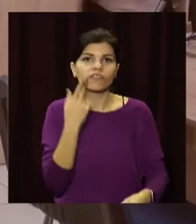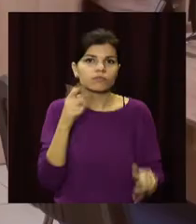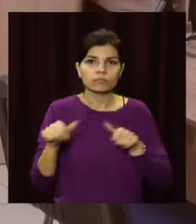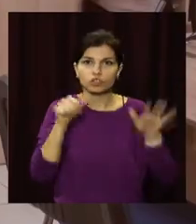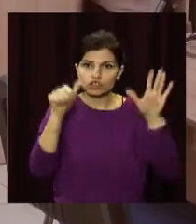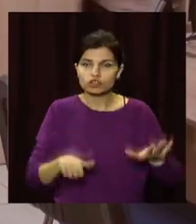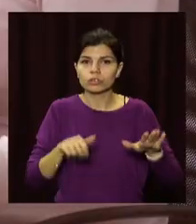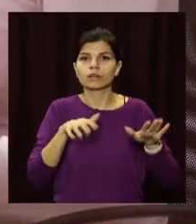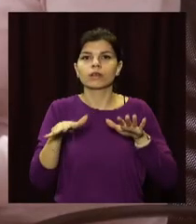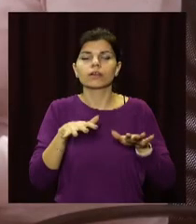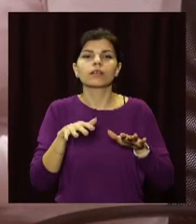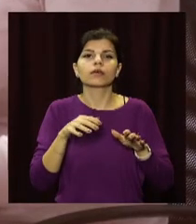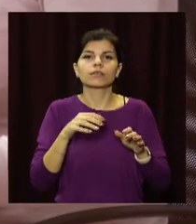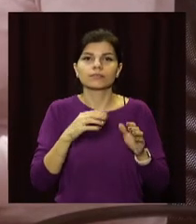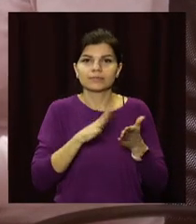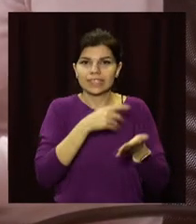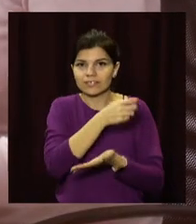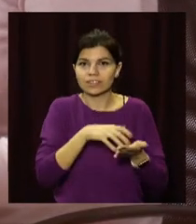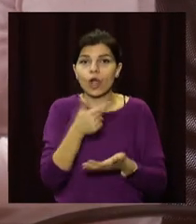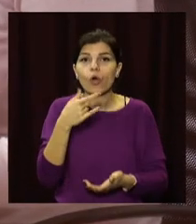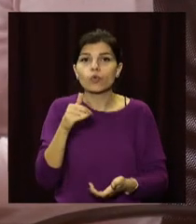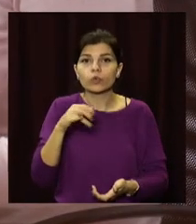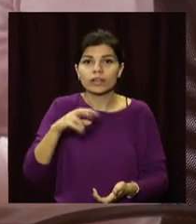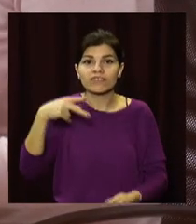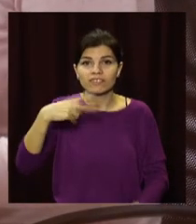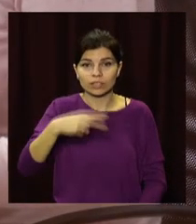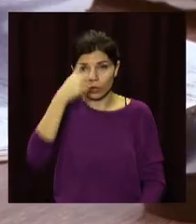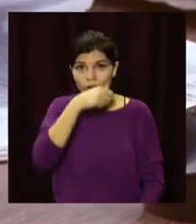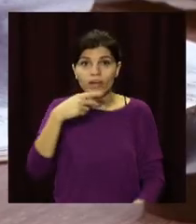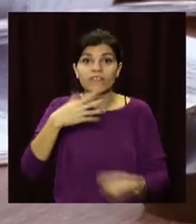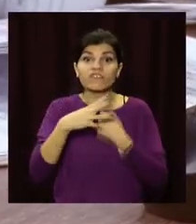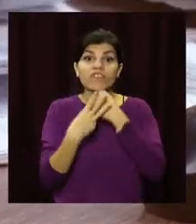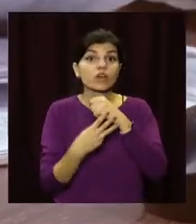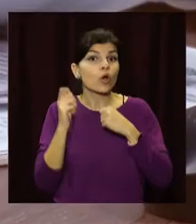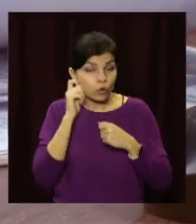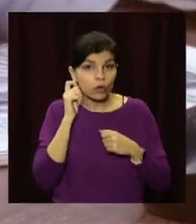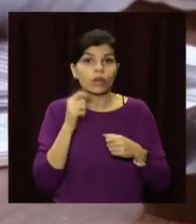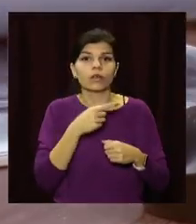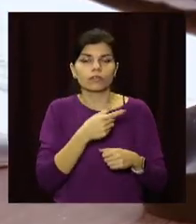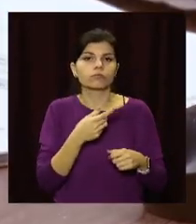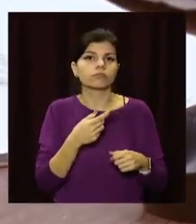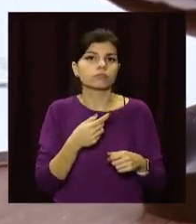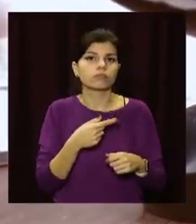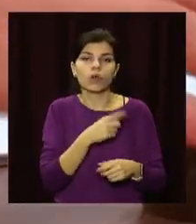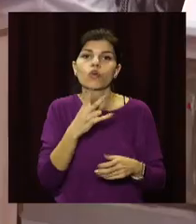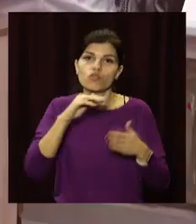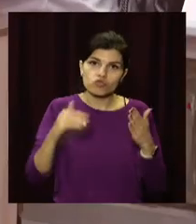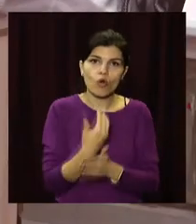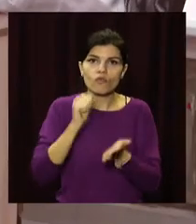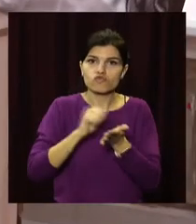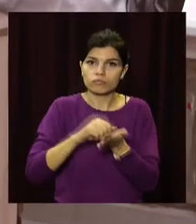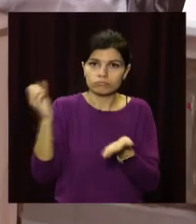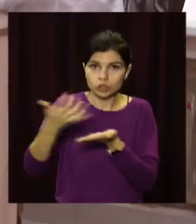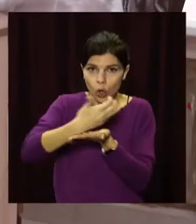інвалідністю, яким у грудні 2020 року виповнилося 18 років. Їм треба поновити пакет документів та звернутися до управління